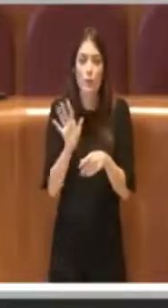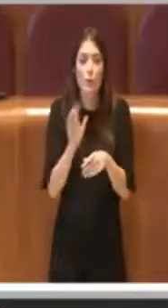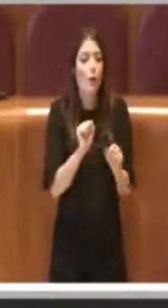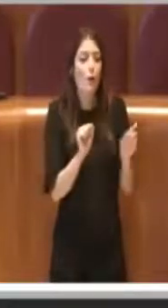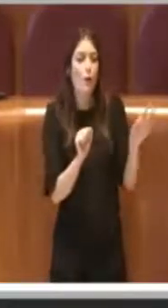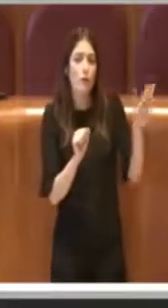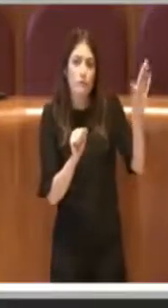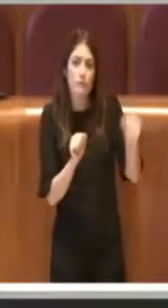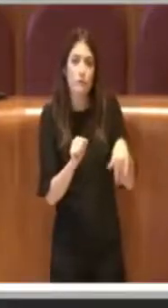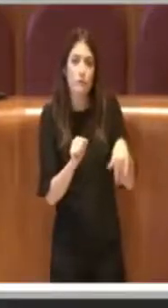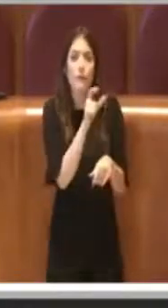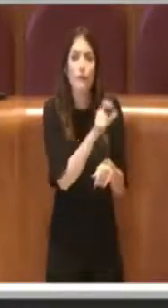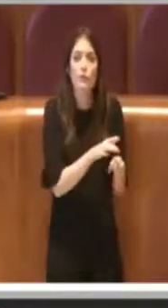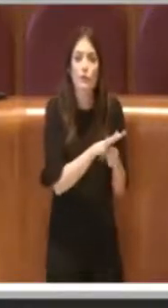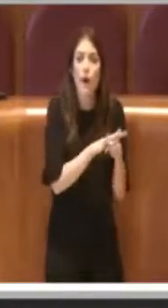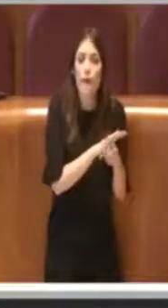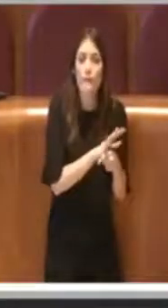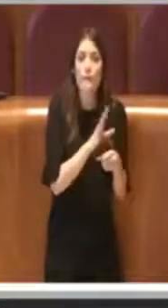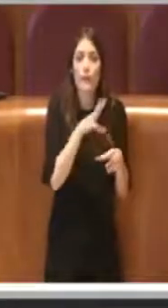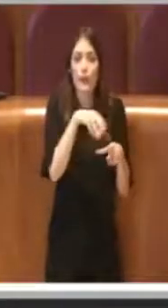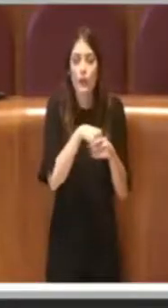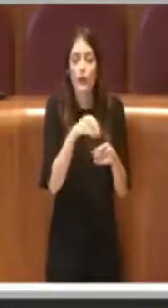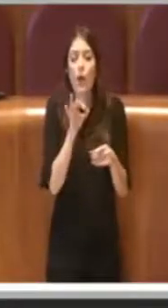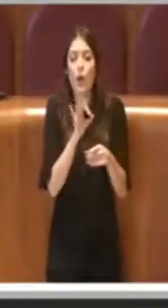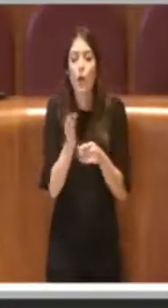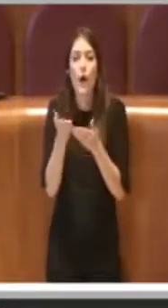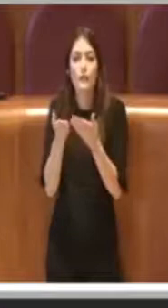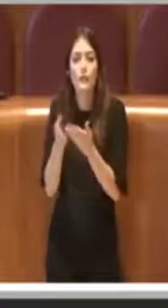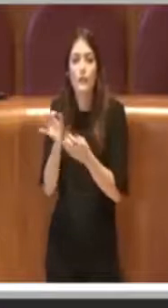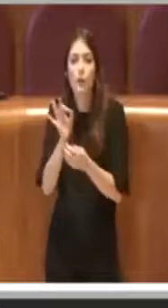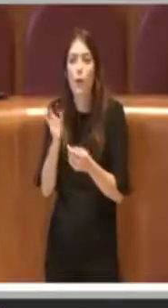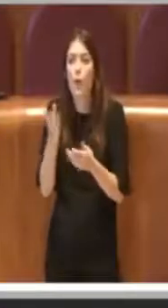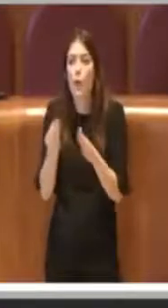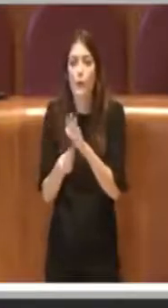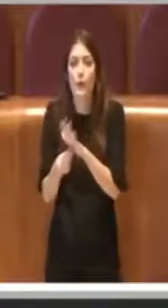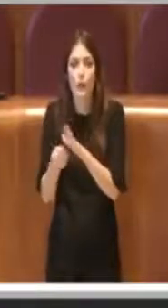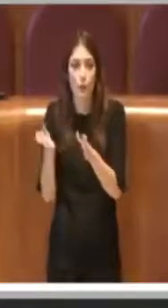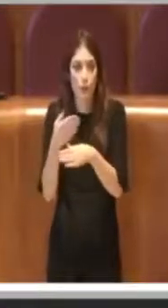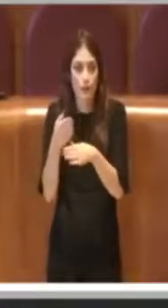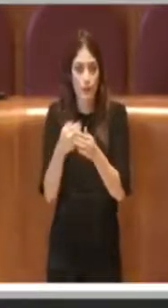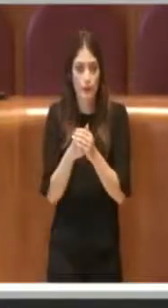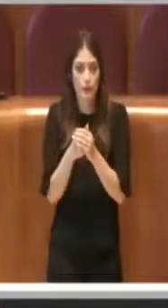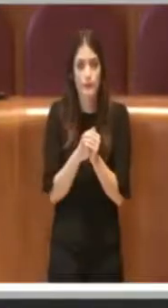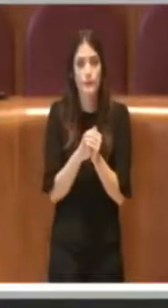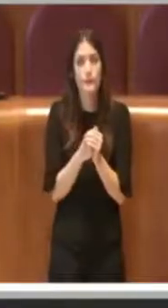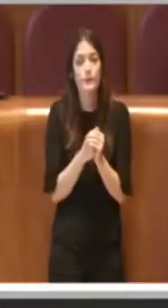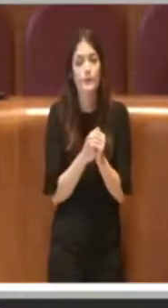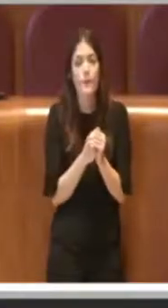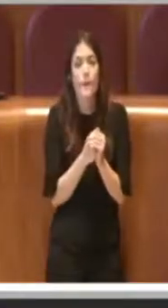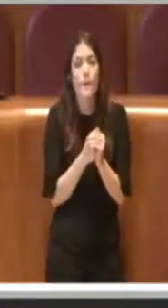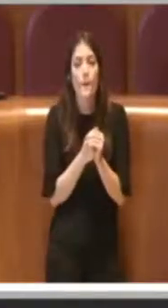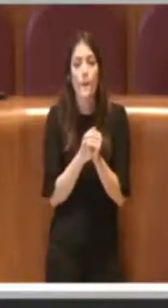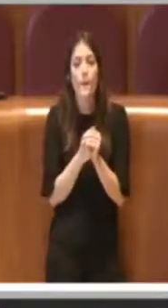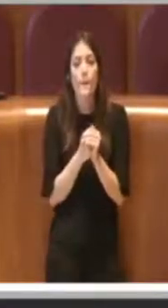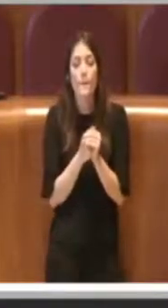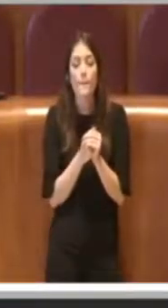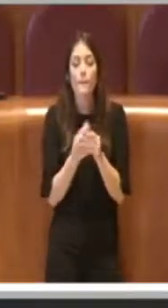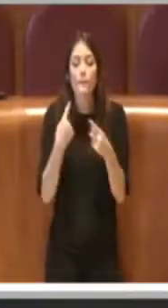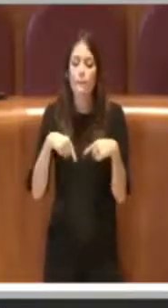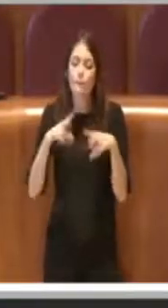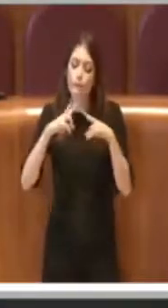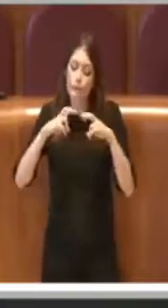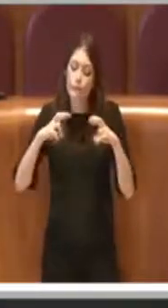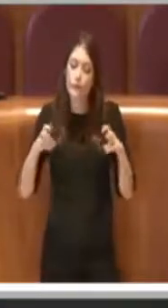altre persone delegate come assistenti e operatori. Tra l'altro, avendo potuto studiare i dati e i